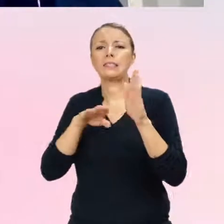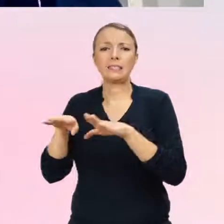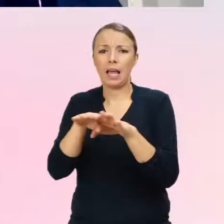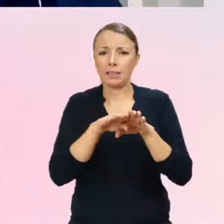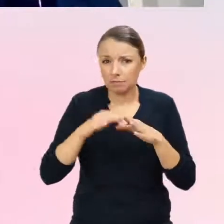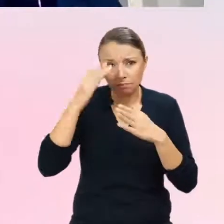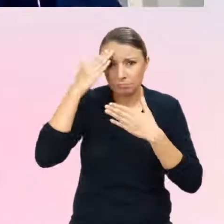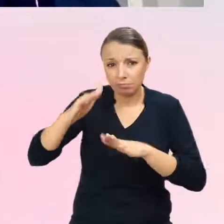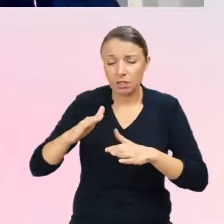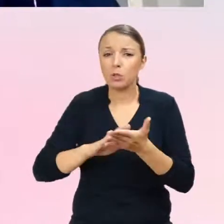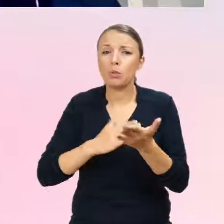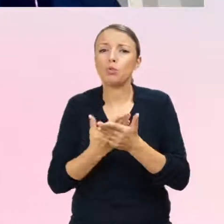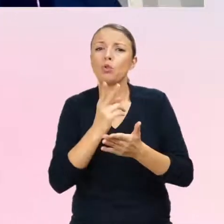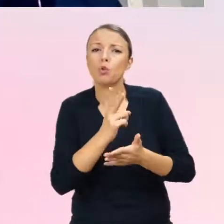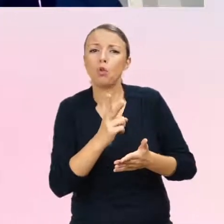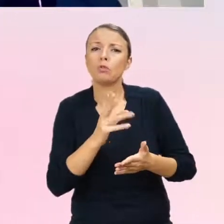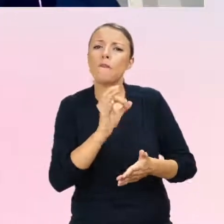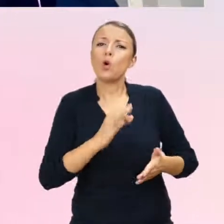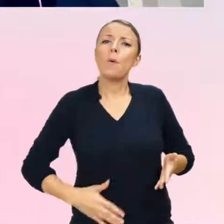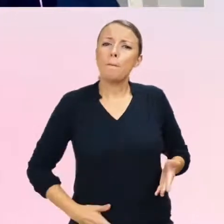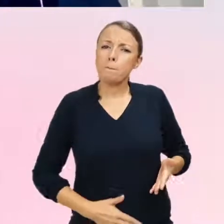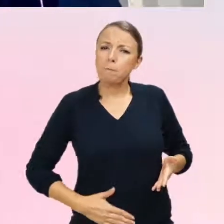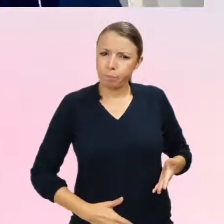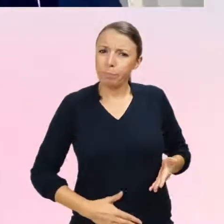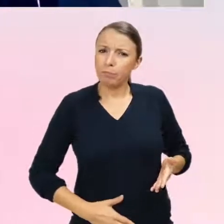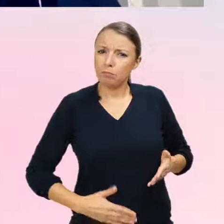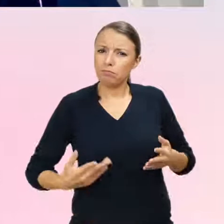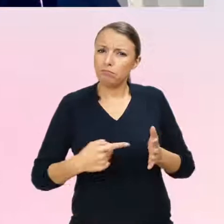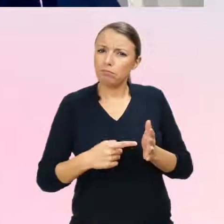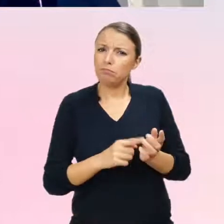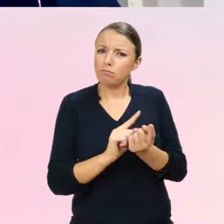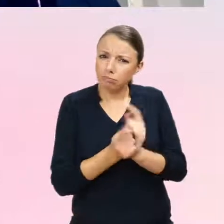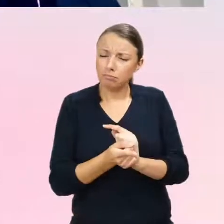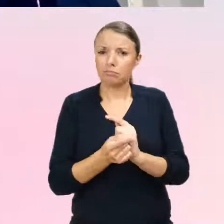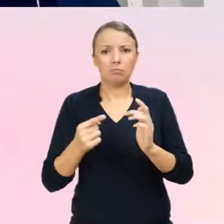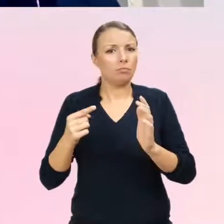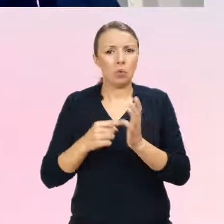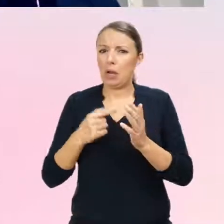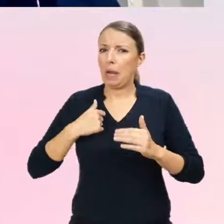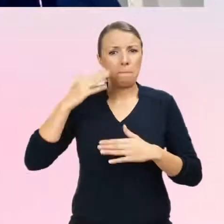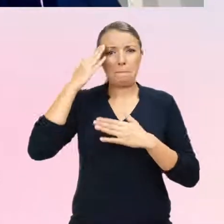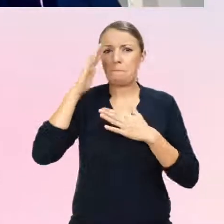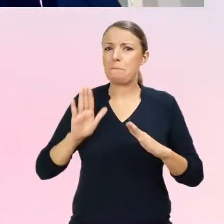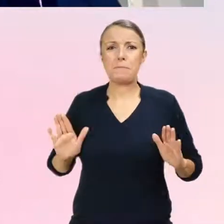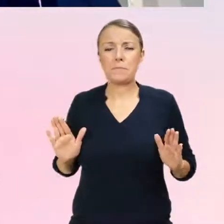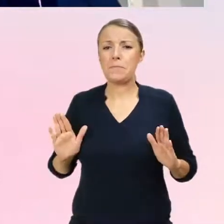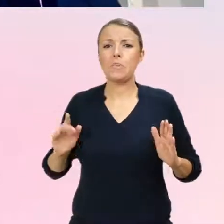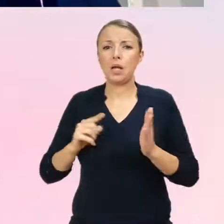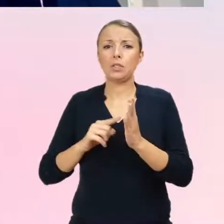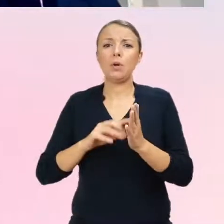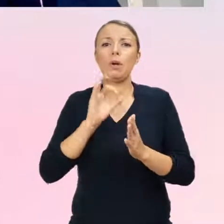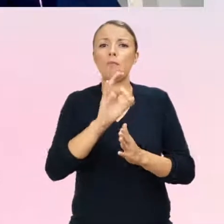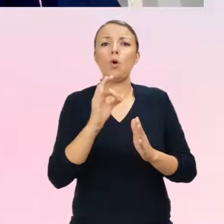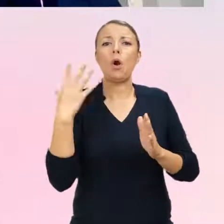propozycji dotyczących tego, żeby takie zabiegi były podejmowane przed uzyskaniem